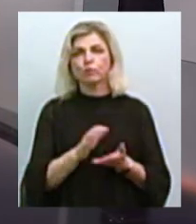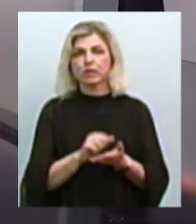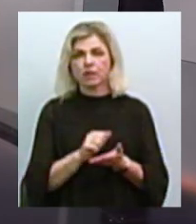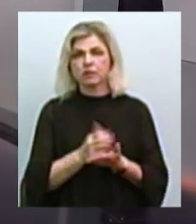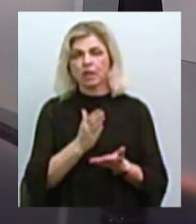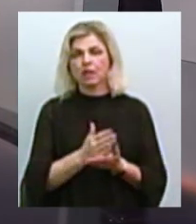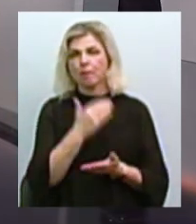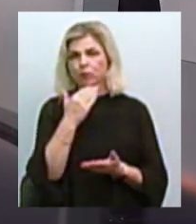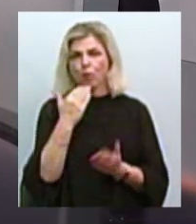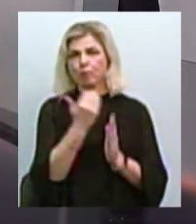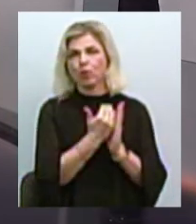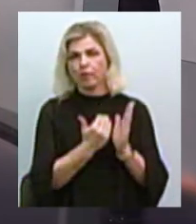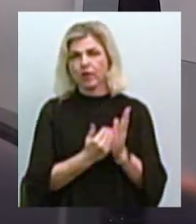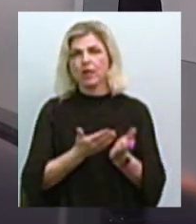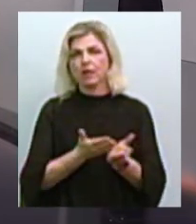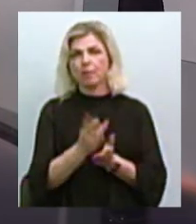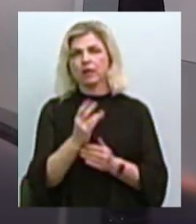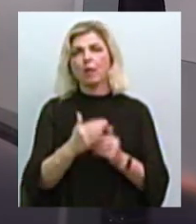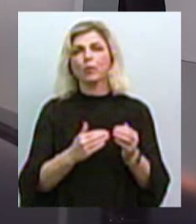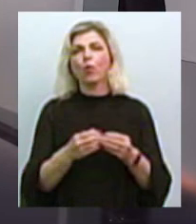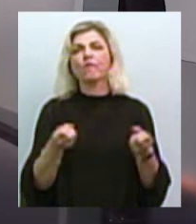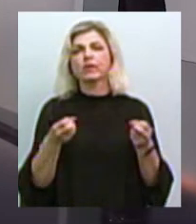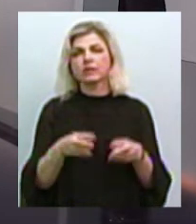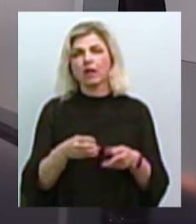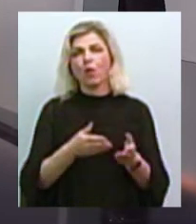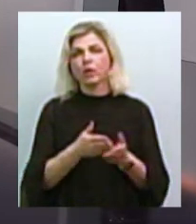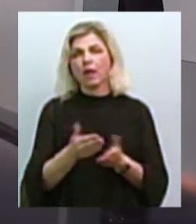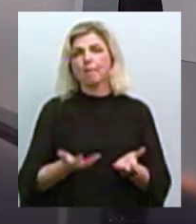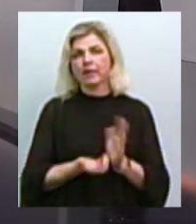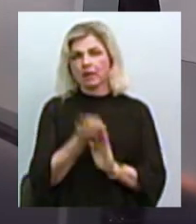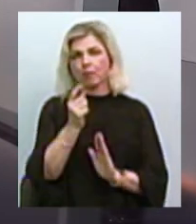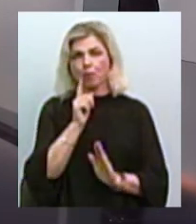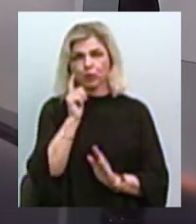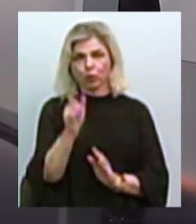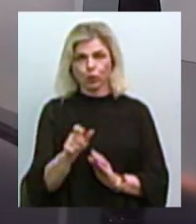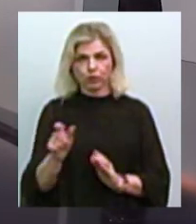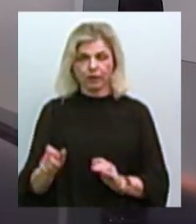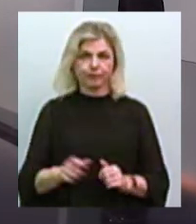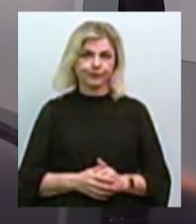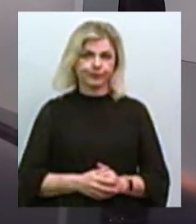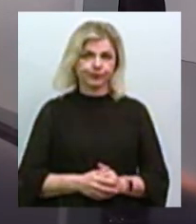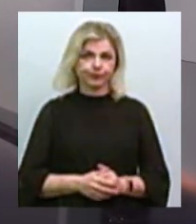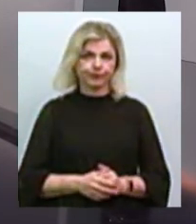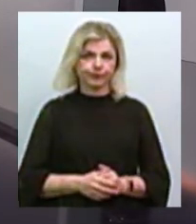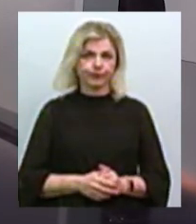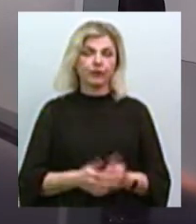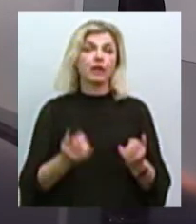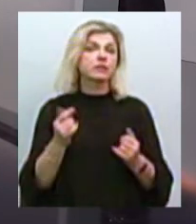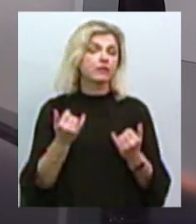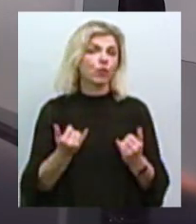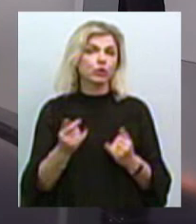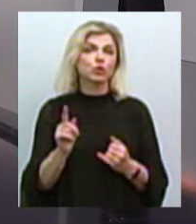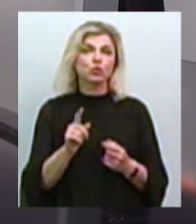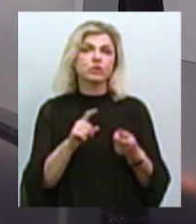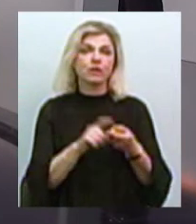безліч програм, які направлені на професійну орієнтацію, на підтримку наших молодих людей. Тому сьогодні те, що стосується